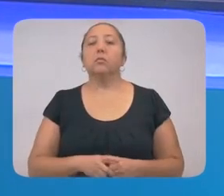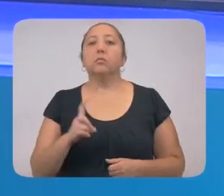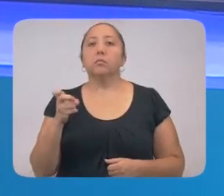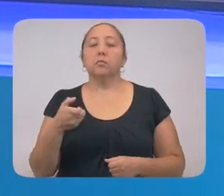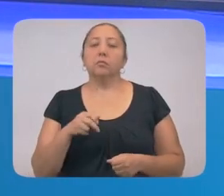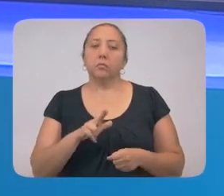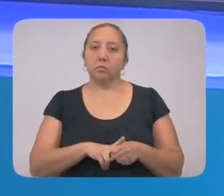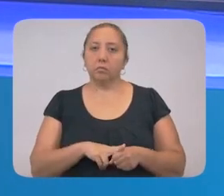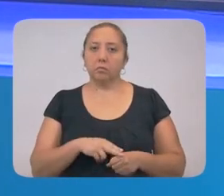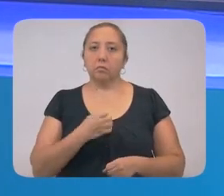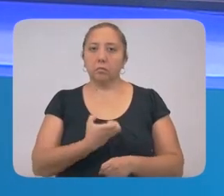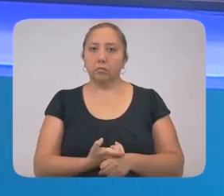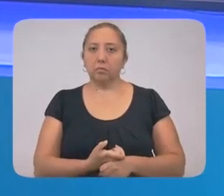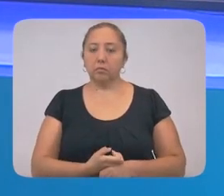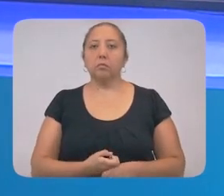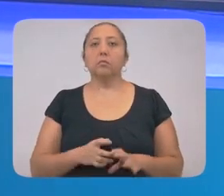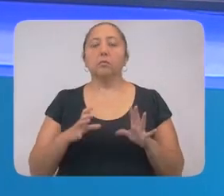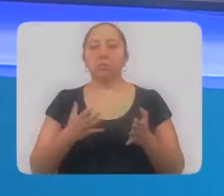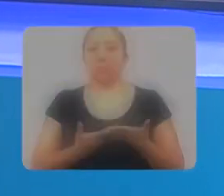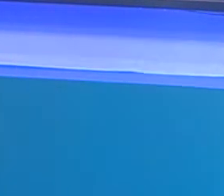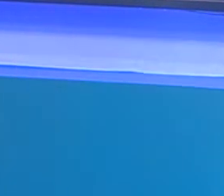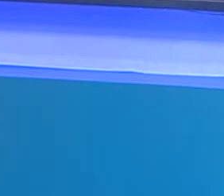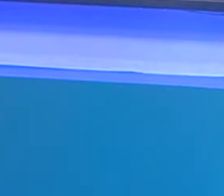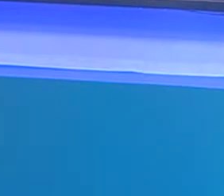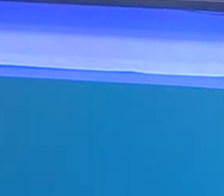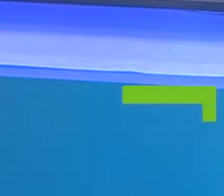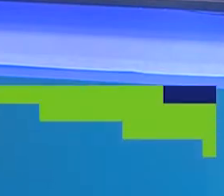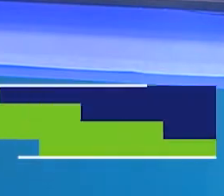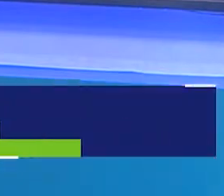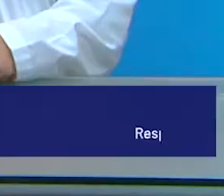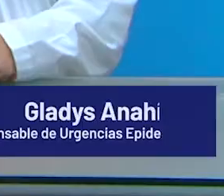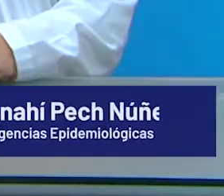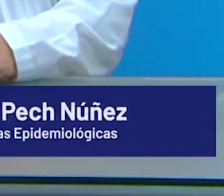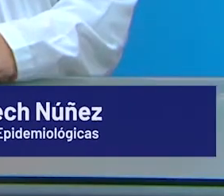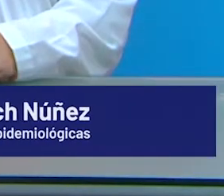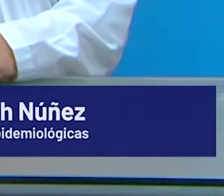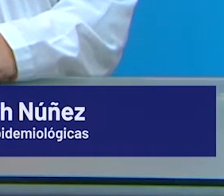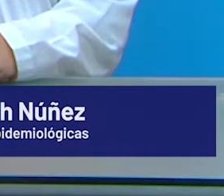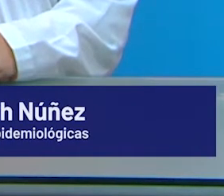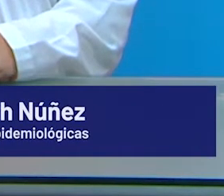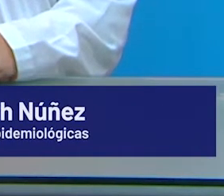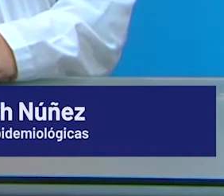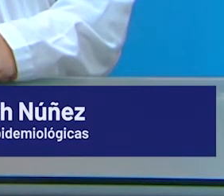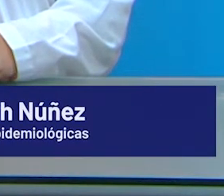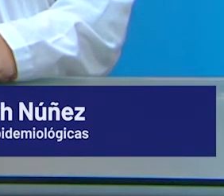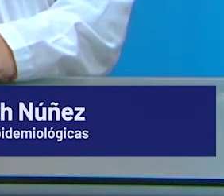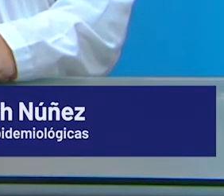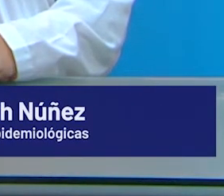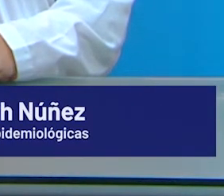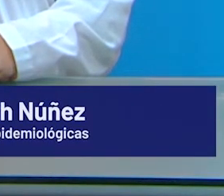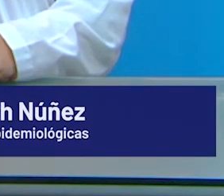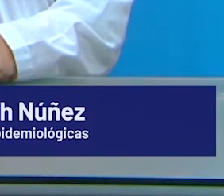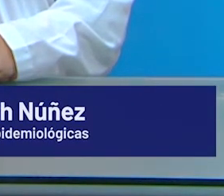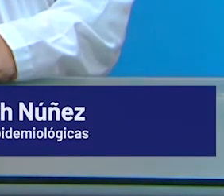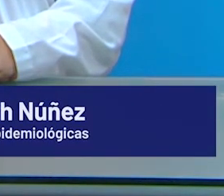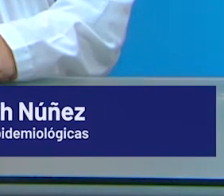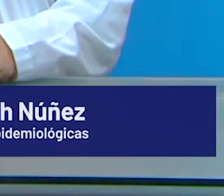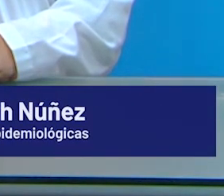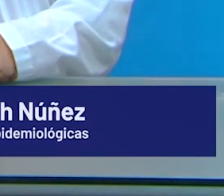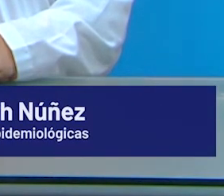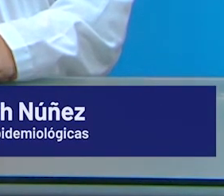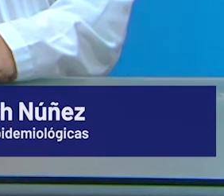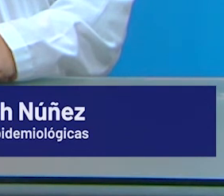macho, hachitubu, tiyanilo, soku, chupul, 26%, bejetsan, intumemomolai, elto, xolal, sansamal,